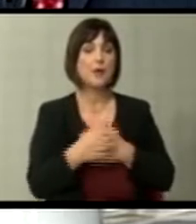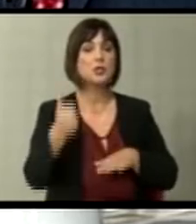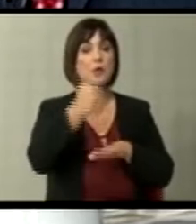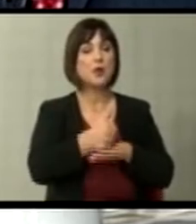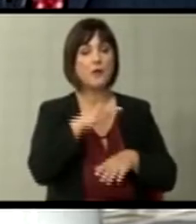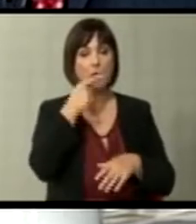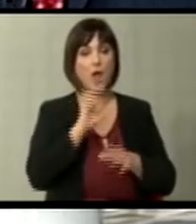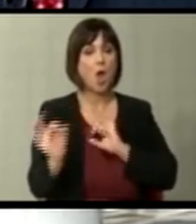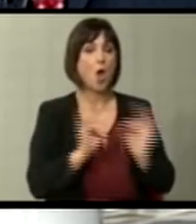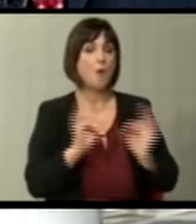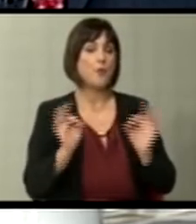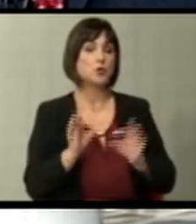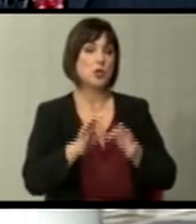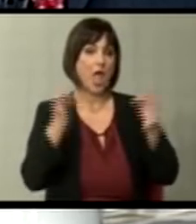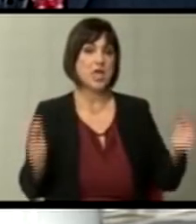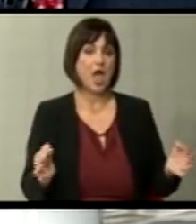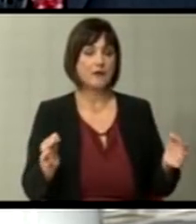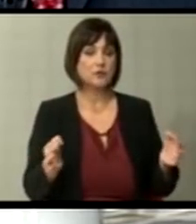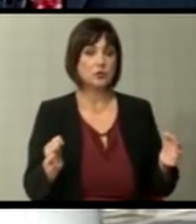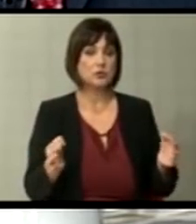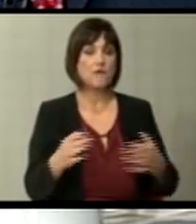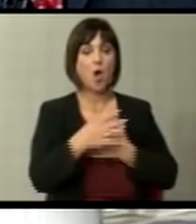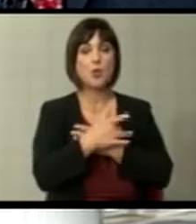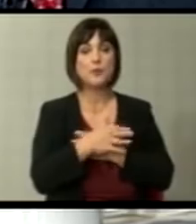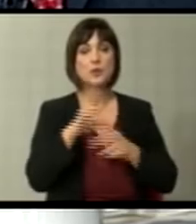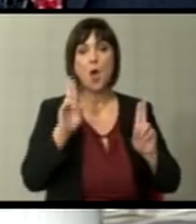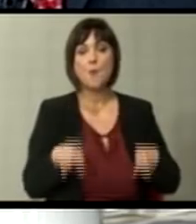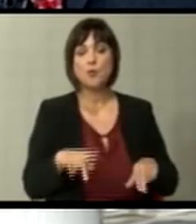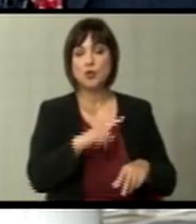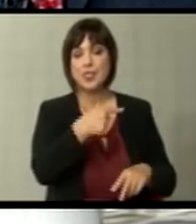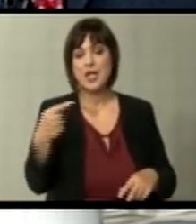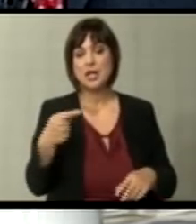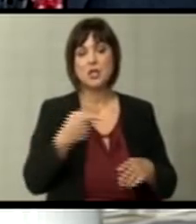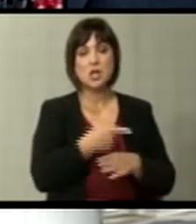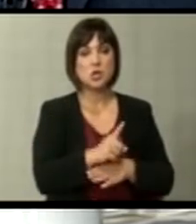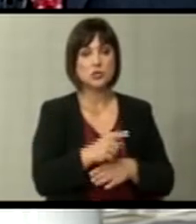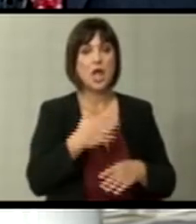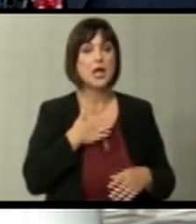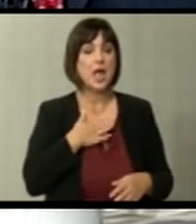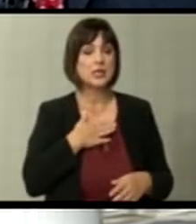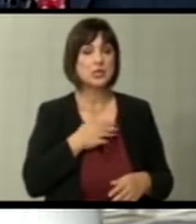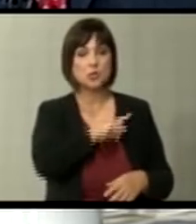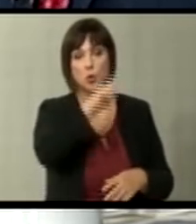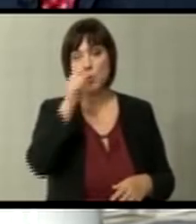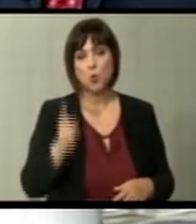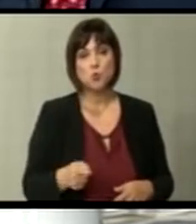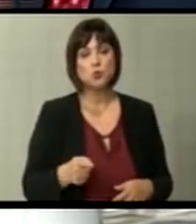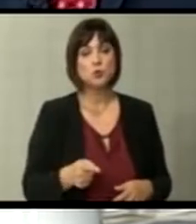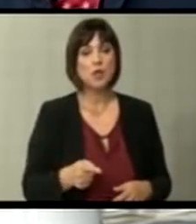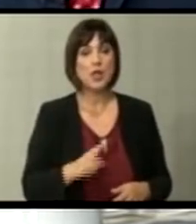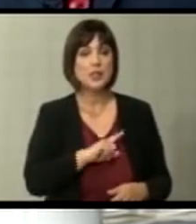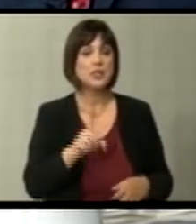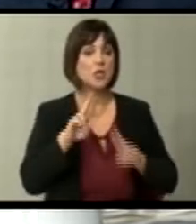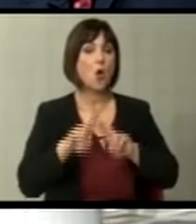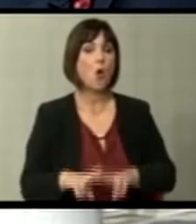веќе ја подготви јавността во обање за можен негативен исход Кај нас се уште не